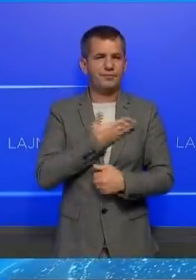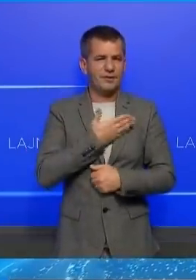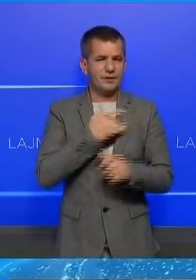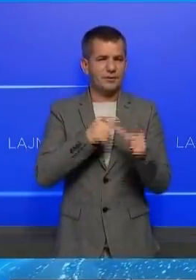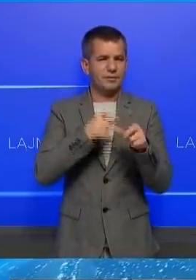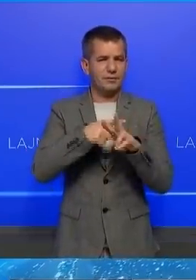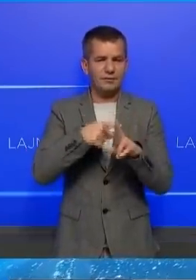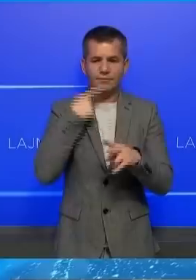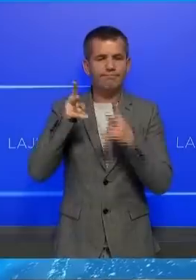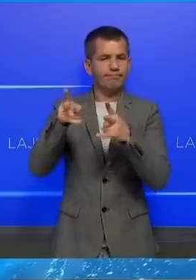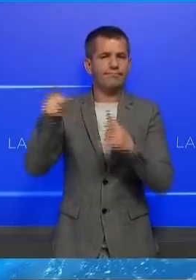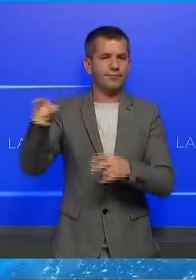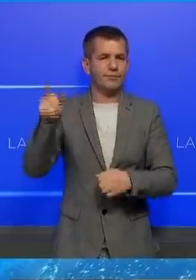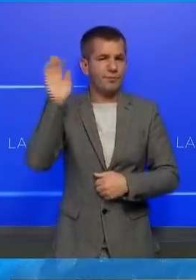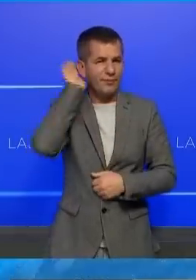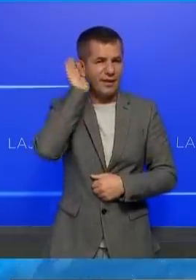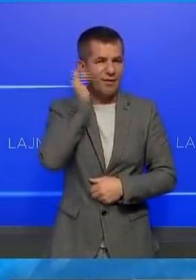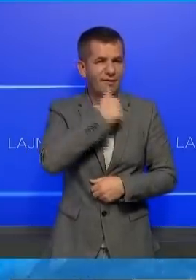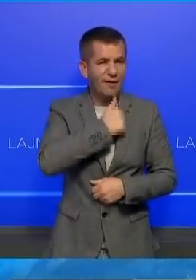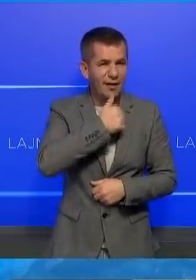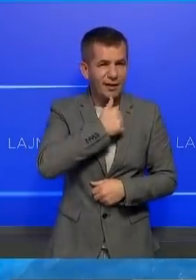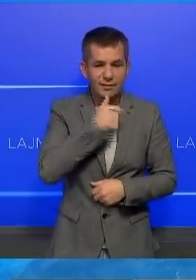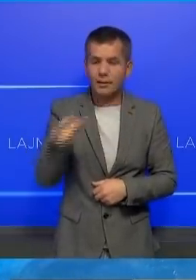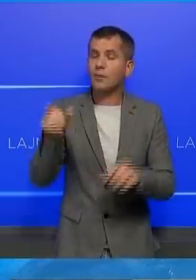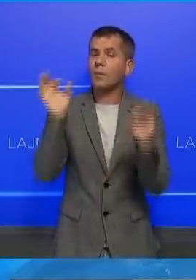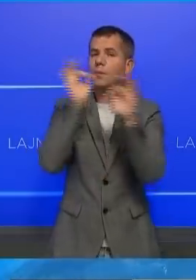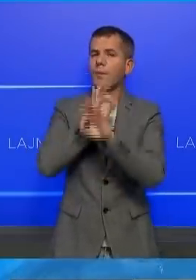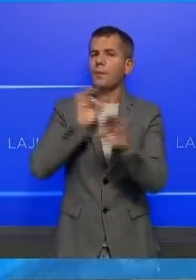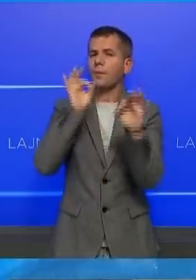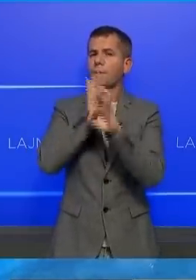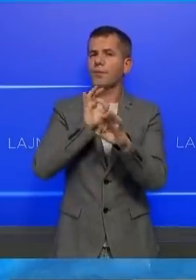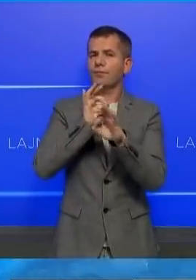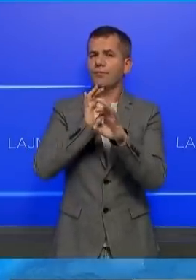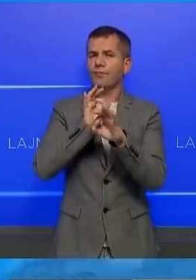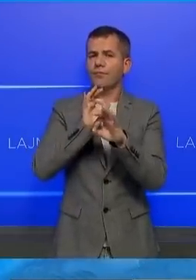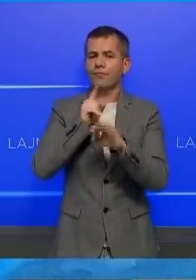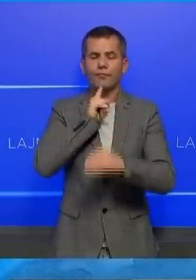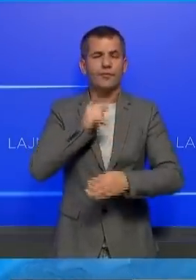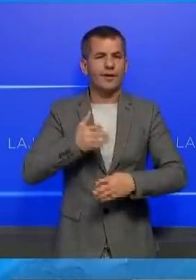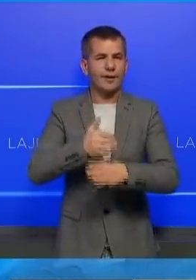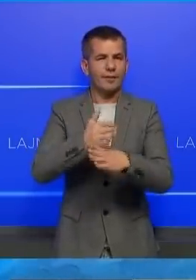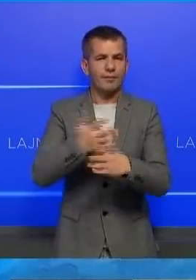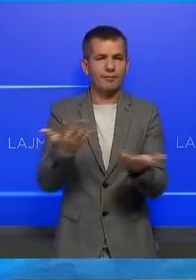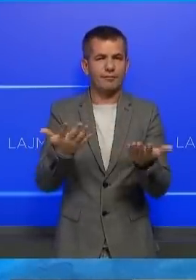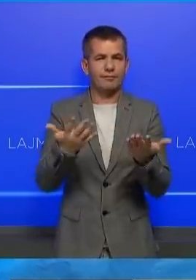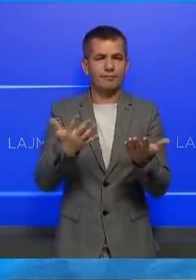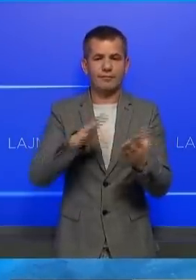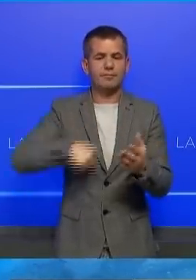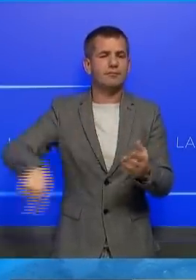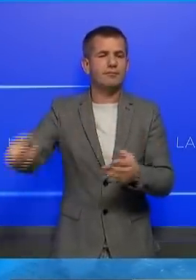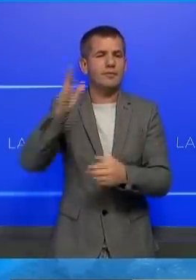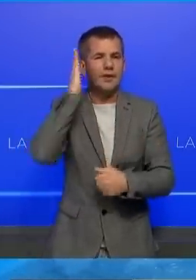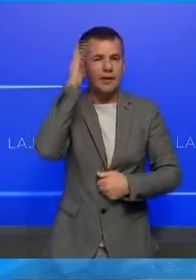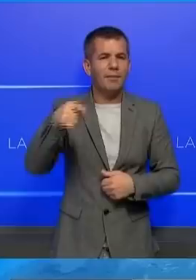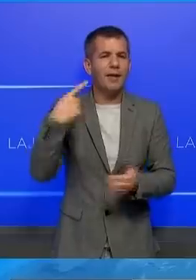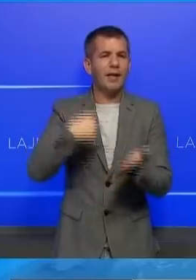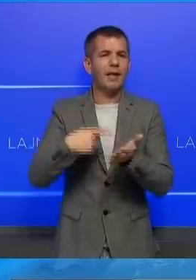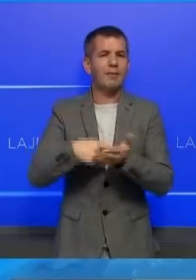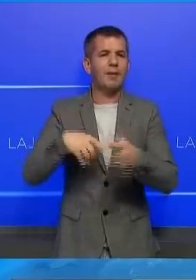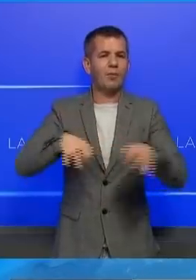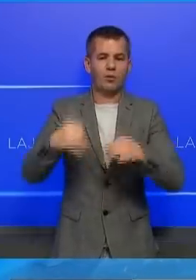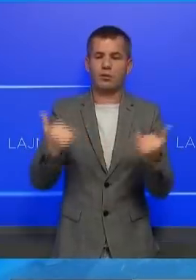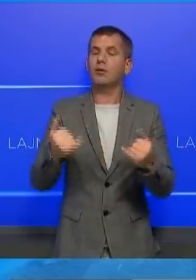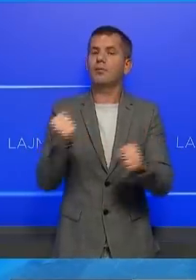akuzojë Ministrën e Financave Hekurar Murati, se nuk është duke për rasgjë për patën e një mi punëtoreve, të cilët kanë vetur